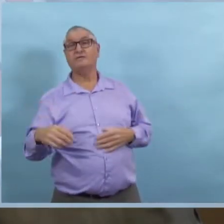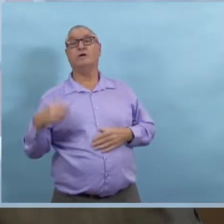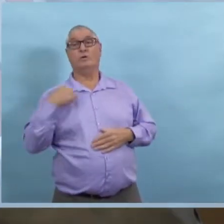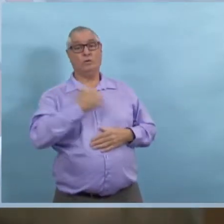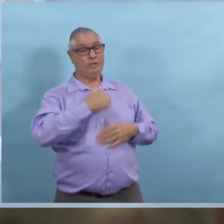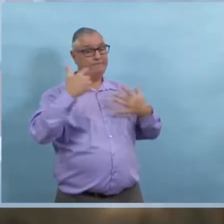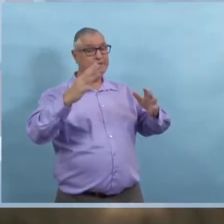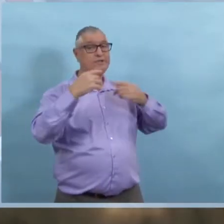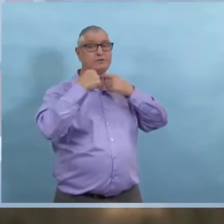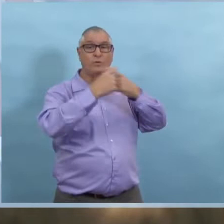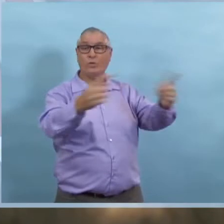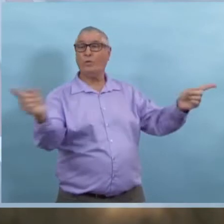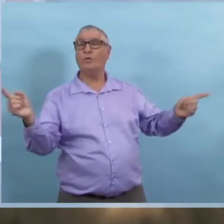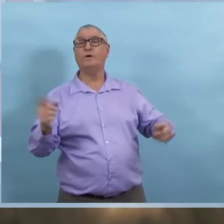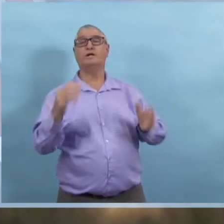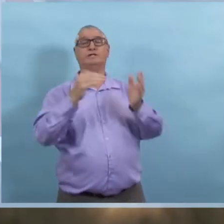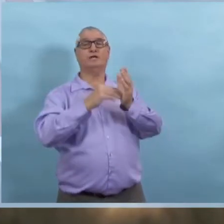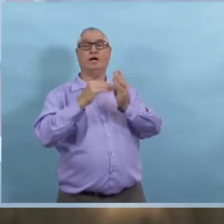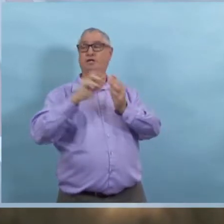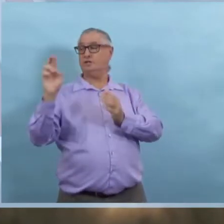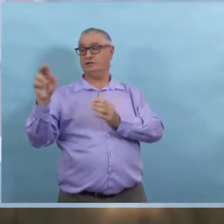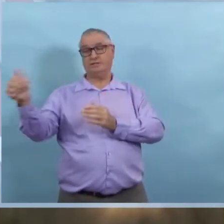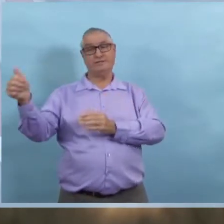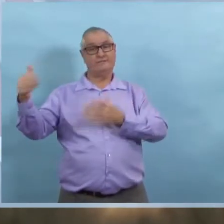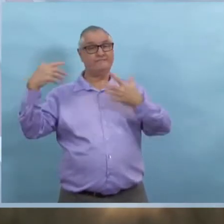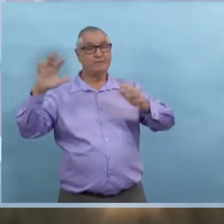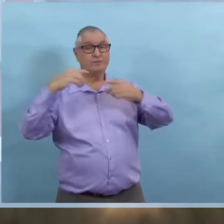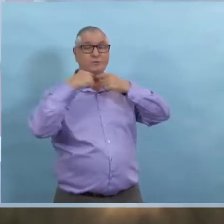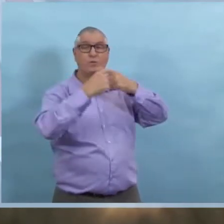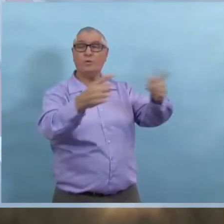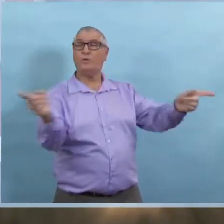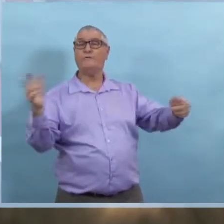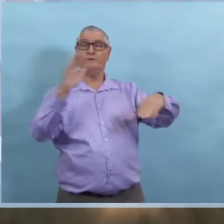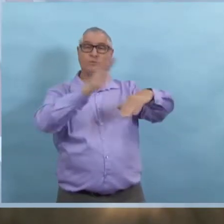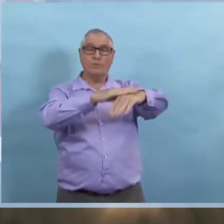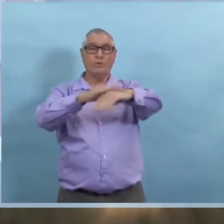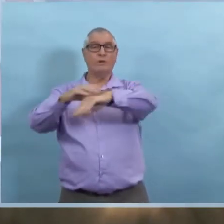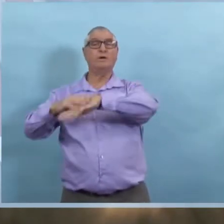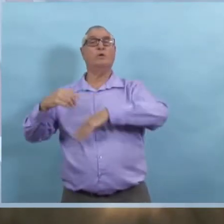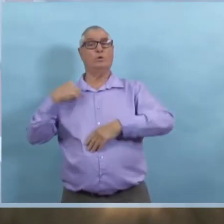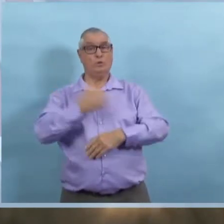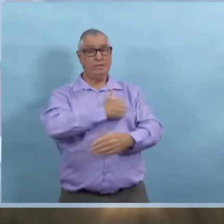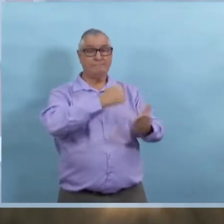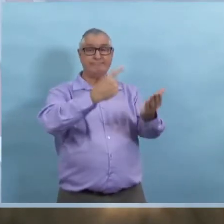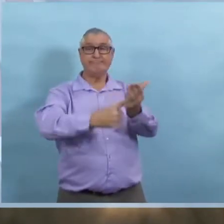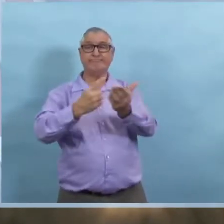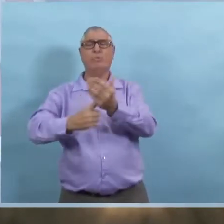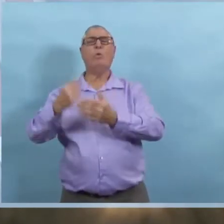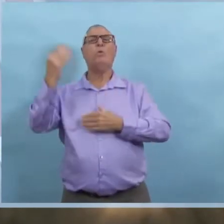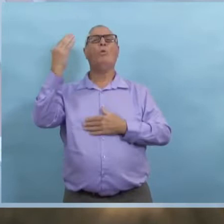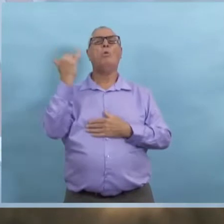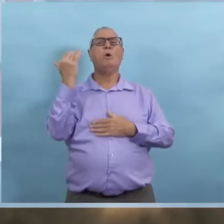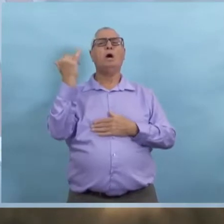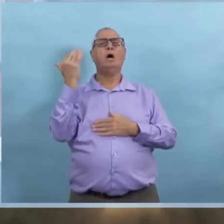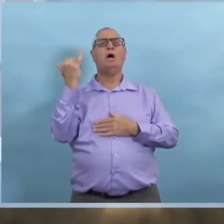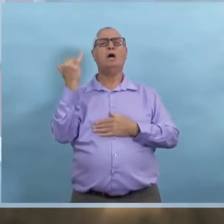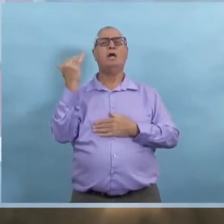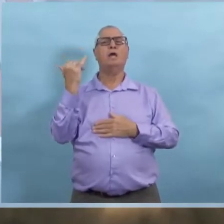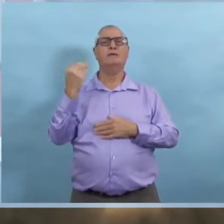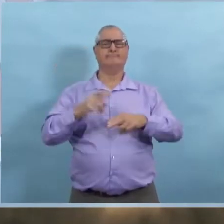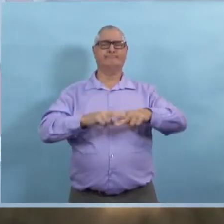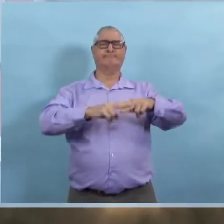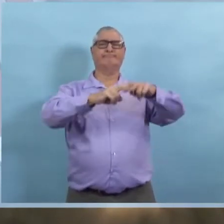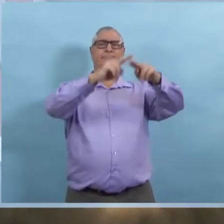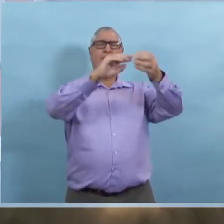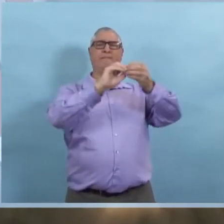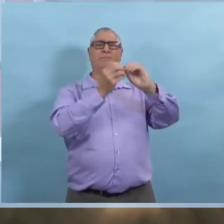On l'a déjà dit devant les micros et je sais que le docteur l'a répété aussi. Il va y avoir plainte de discussion sur ce qui s'est